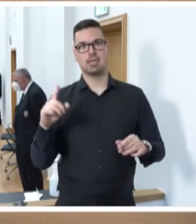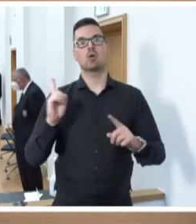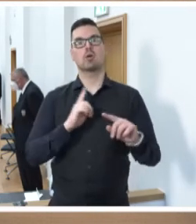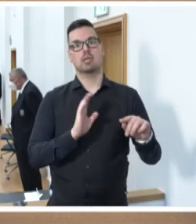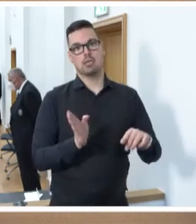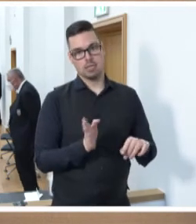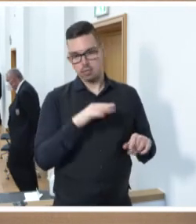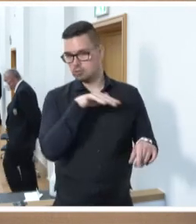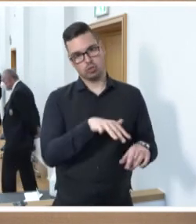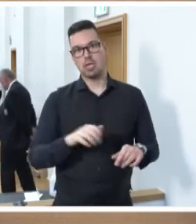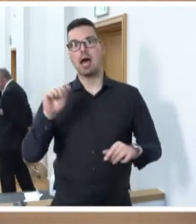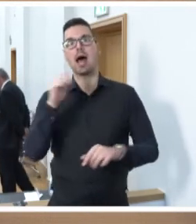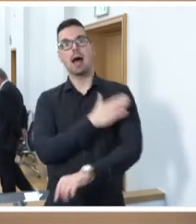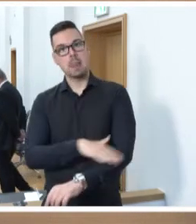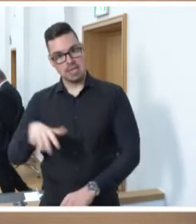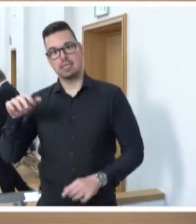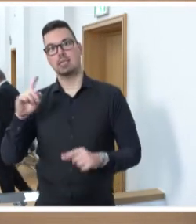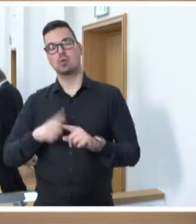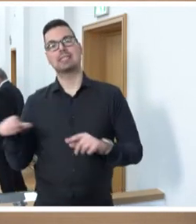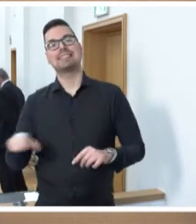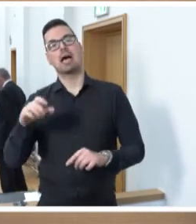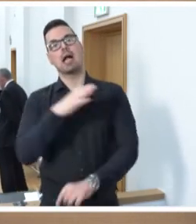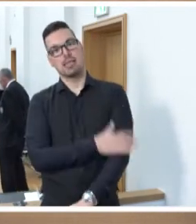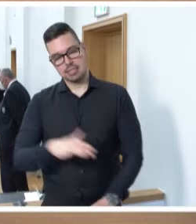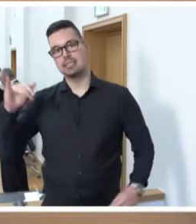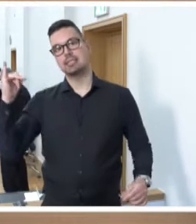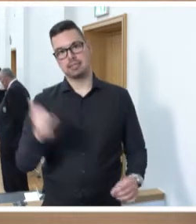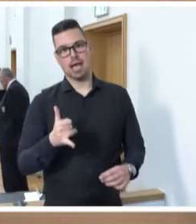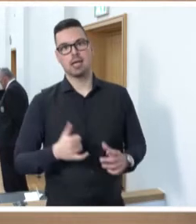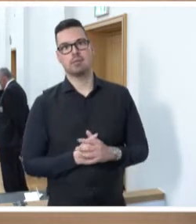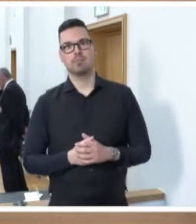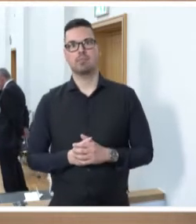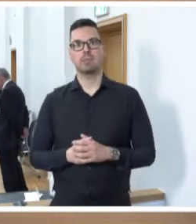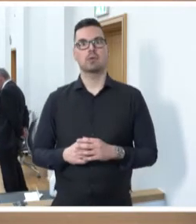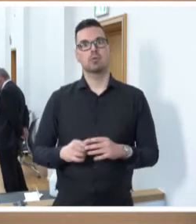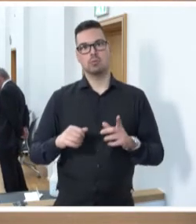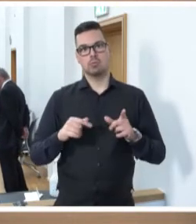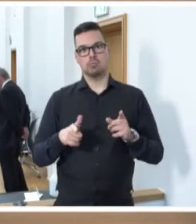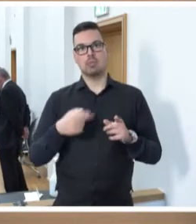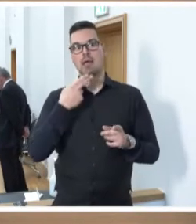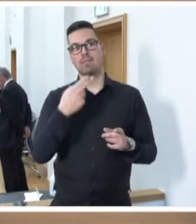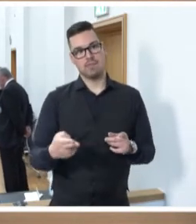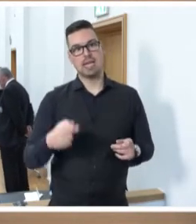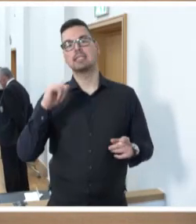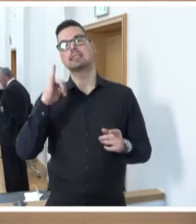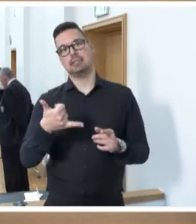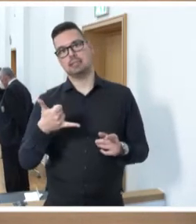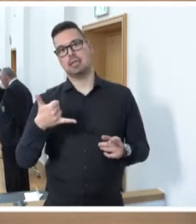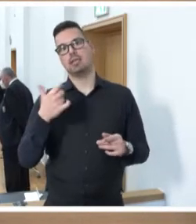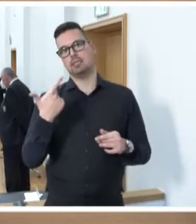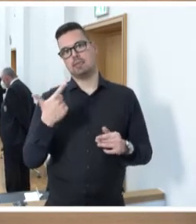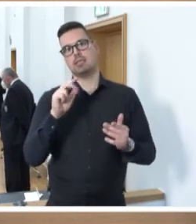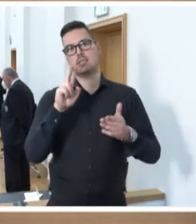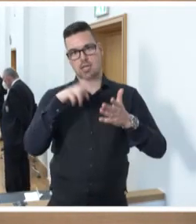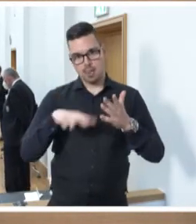-Landtagsfraktion einstimmig beschlossen. Der Ausschuss empfiehlt dem Plenum einstimmig die Annahme des Gesetzes in zweiter und